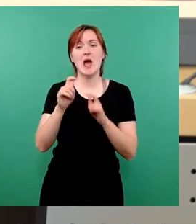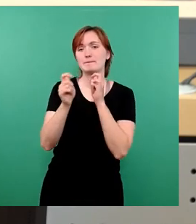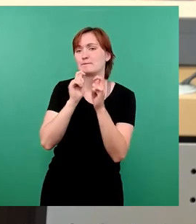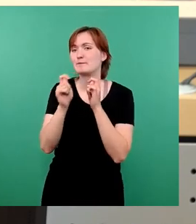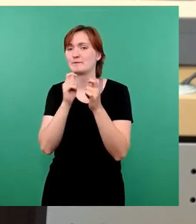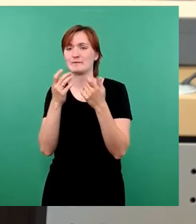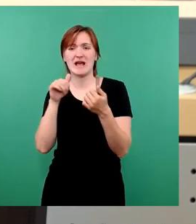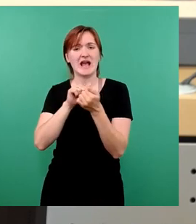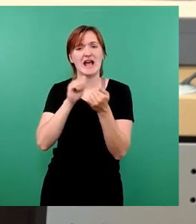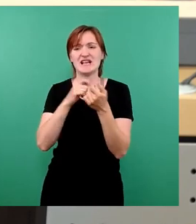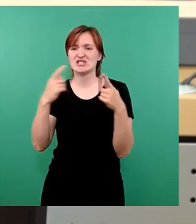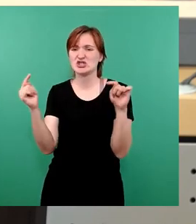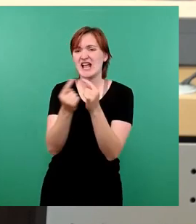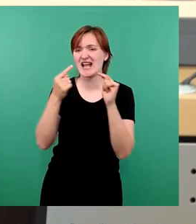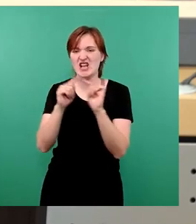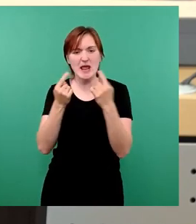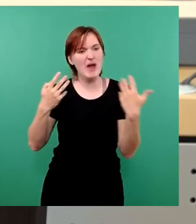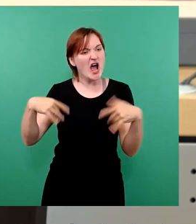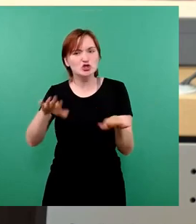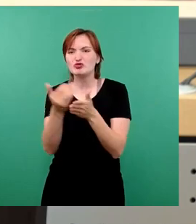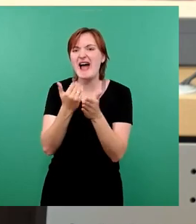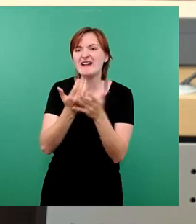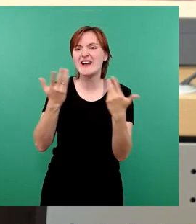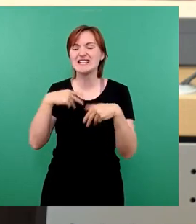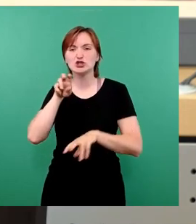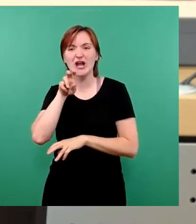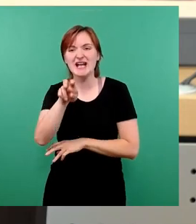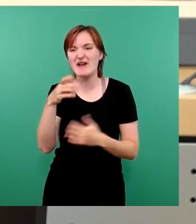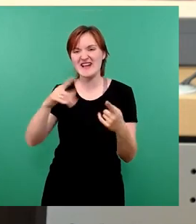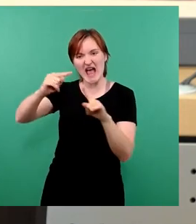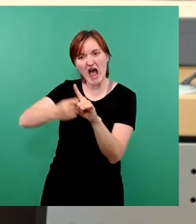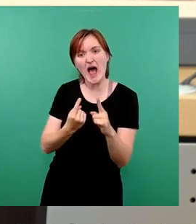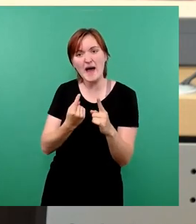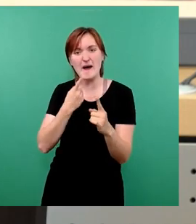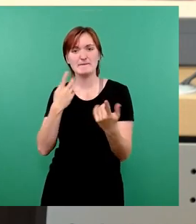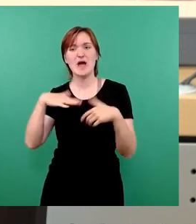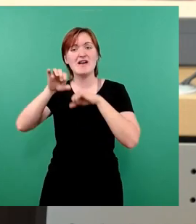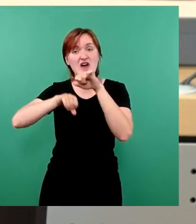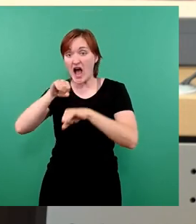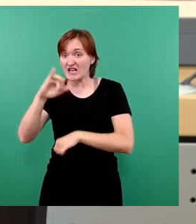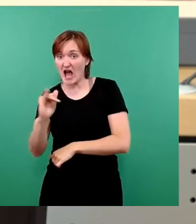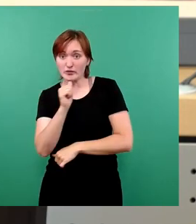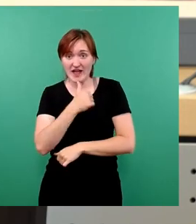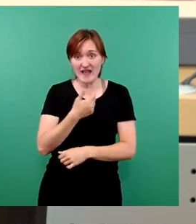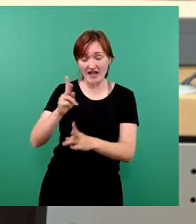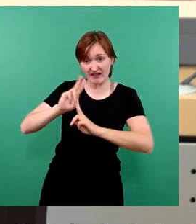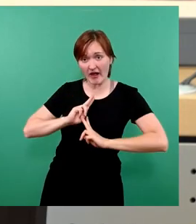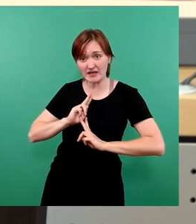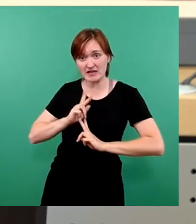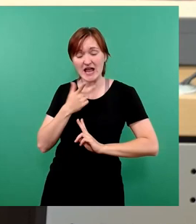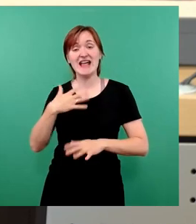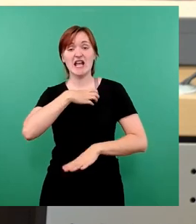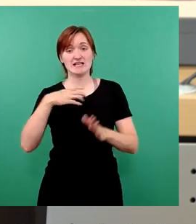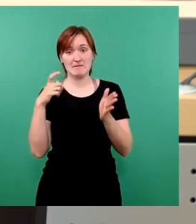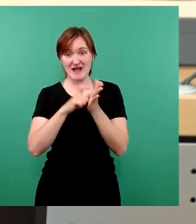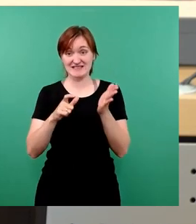über was soll denn nun gespart werden, welche Straßenbahnlinie fällt weg, Mobi-Bike, ja oder nein, wie viel Dresden-Pass können wir uns noch